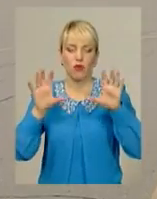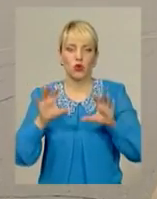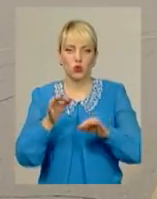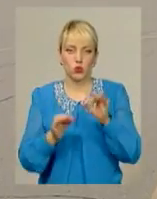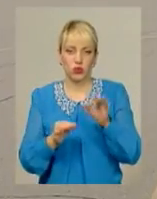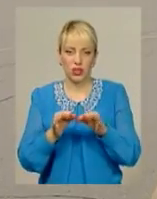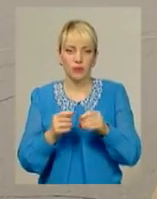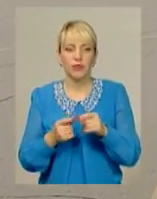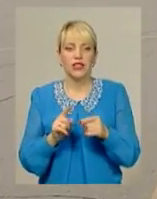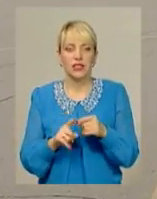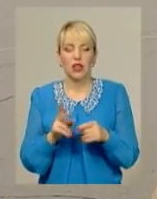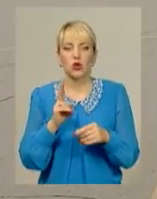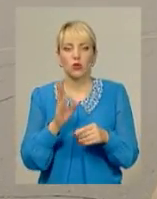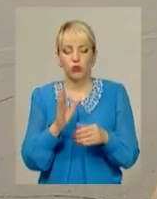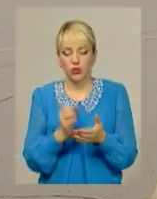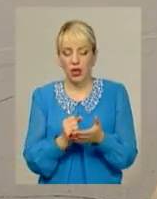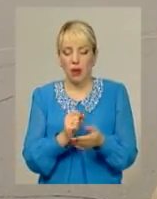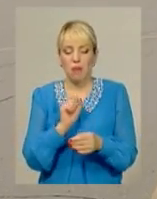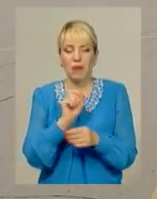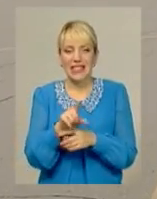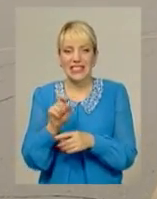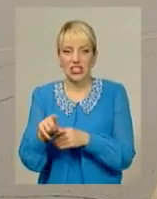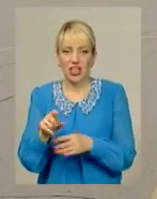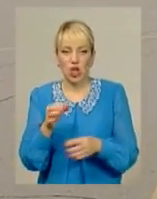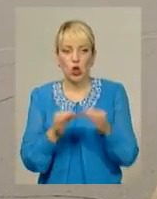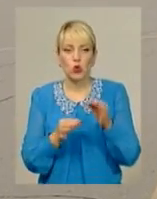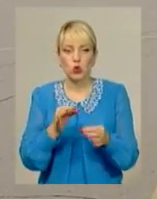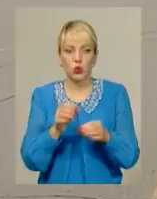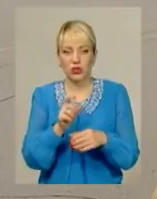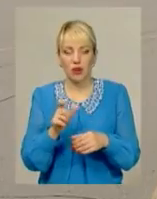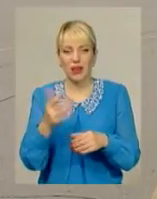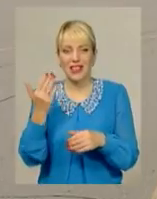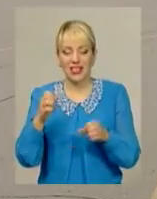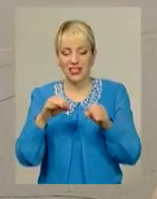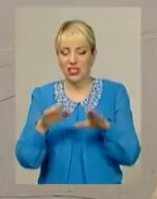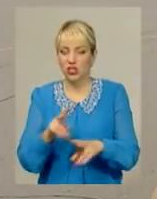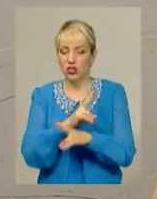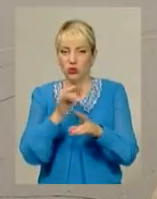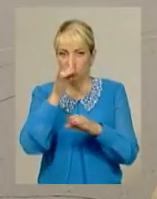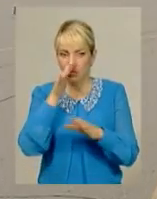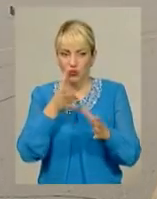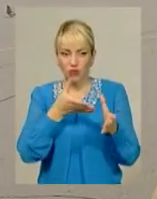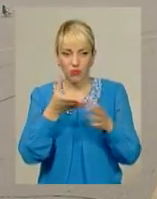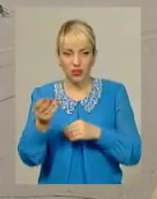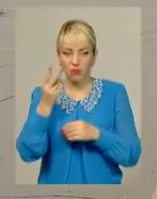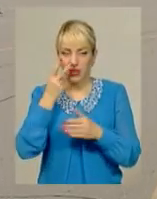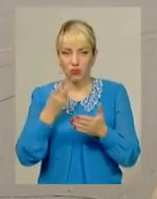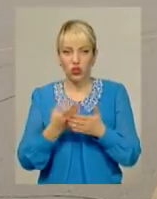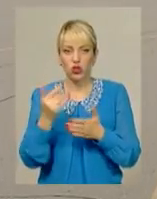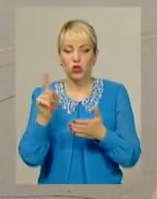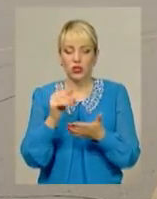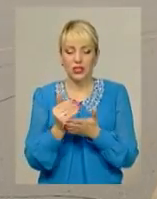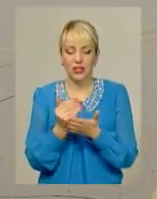призначатимуться суддями. І на їхнє рішення теоретично не зможе вплинути ніхто. Тож передбачається, що СССР